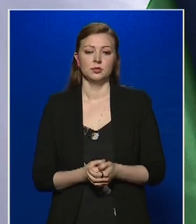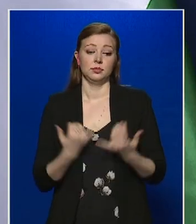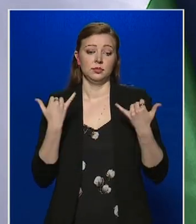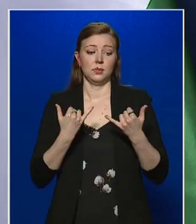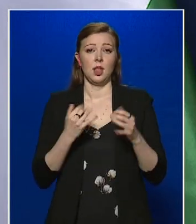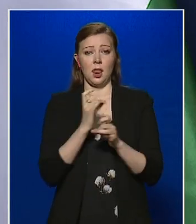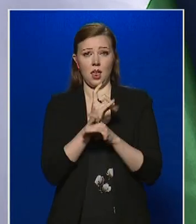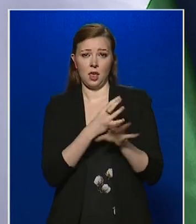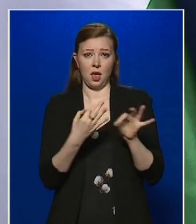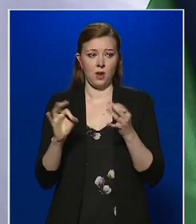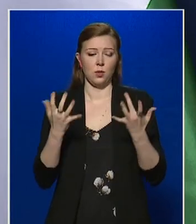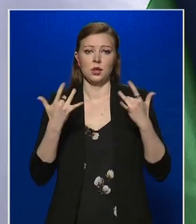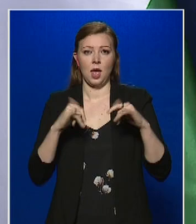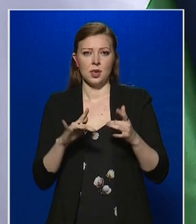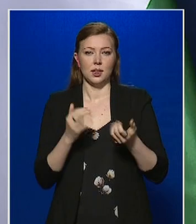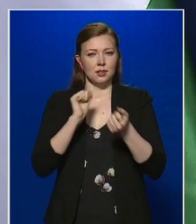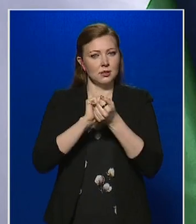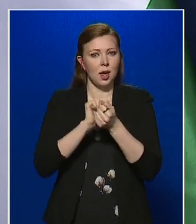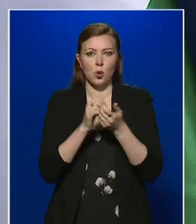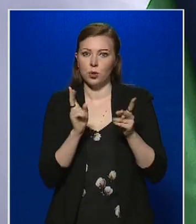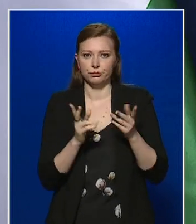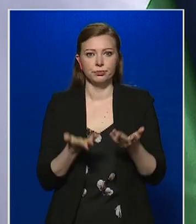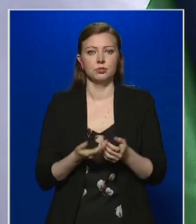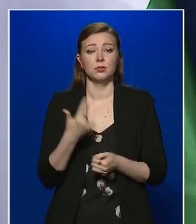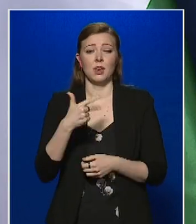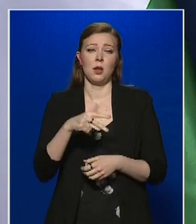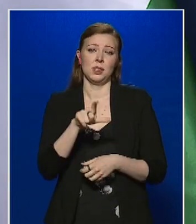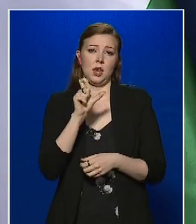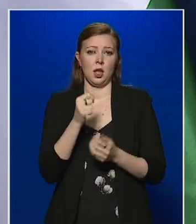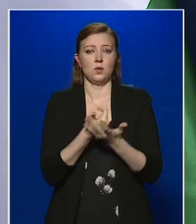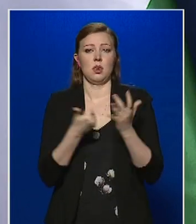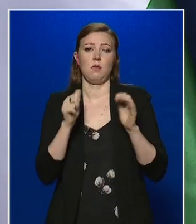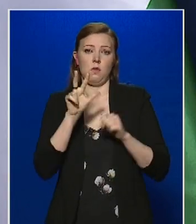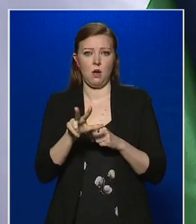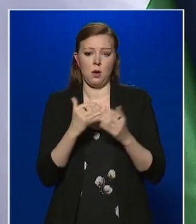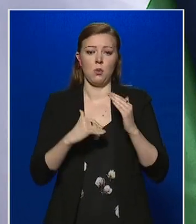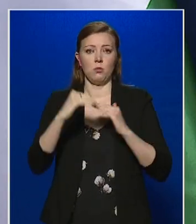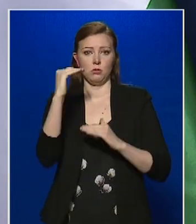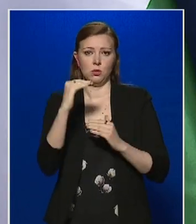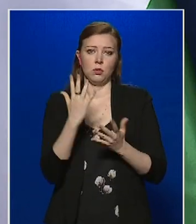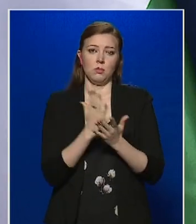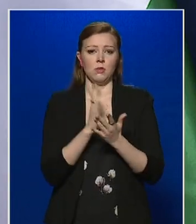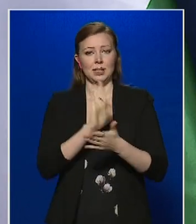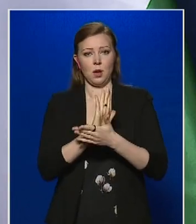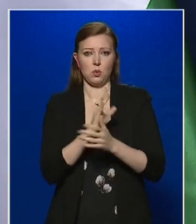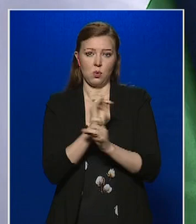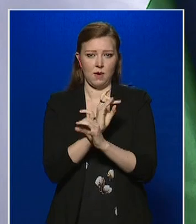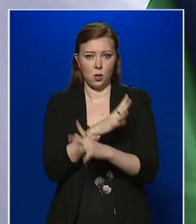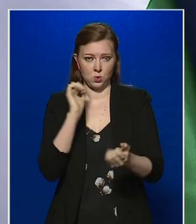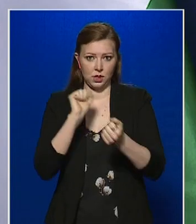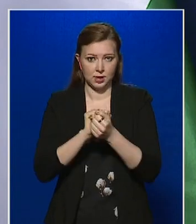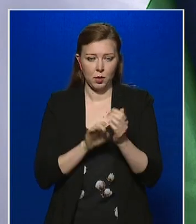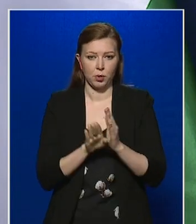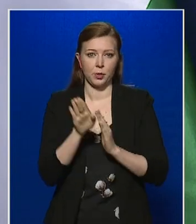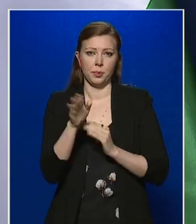járványügyi helyzetet illeti számokban, 3263-ra nőtt már az igazolt fertőzöttek száma,